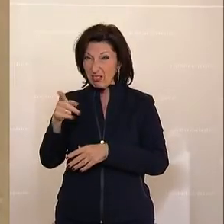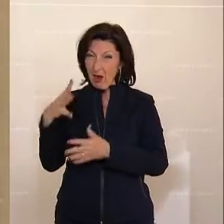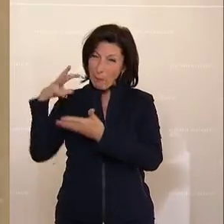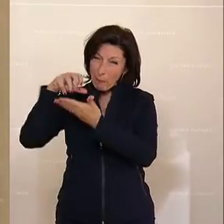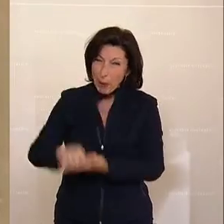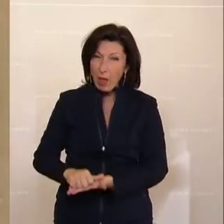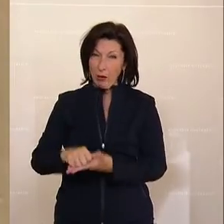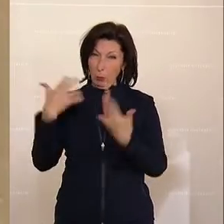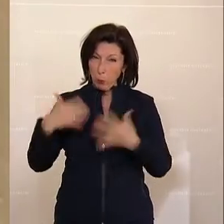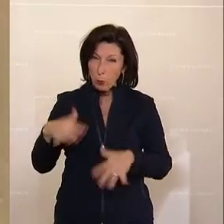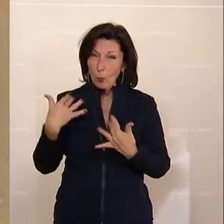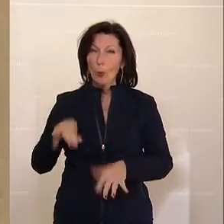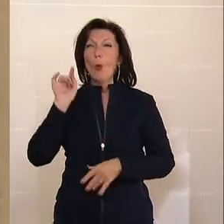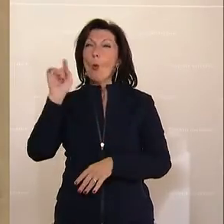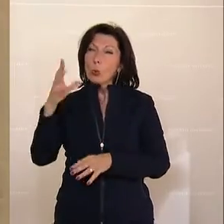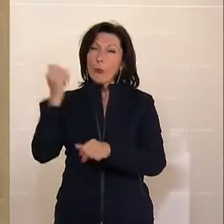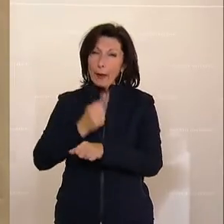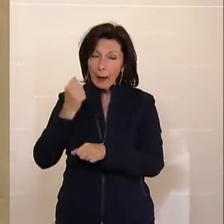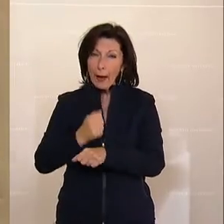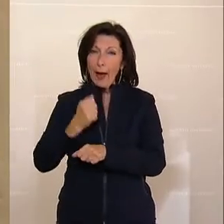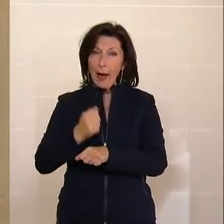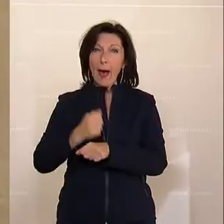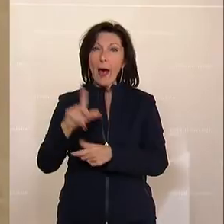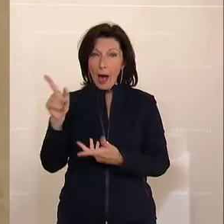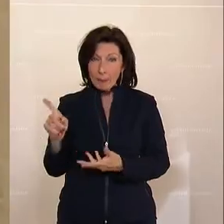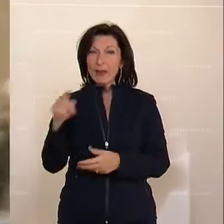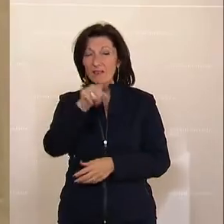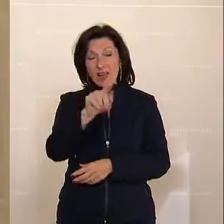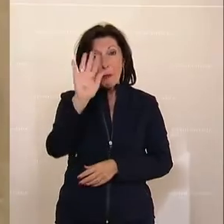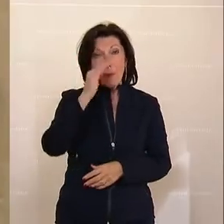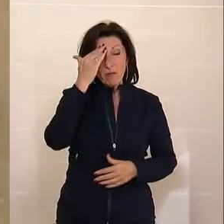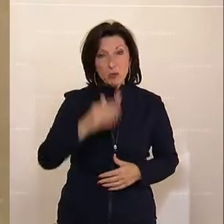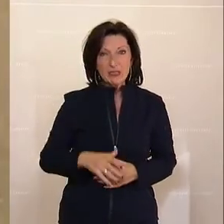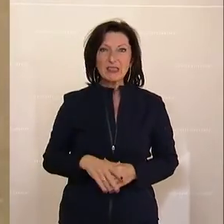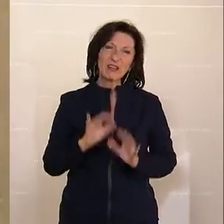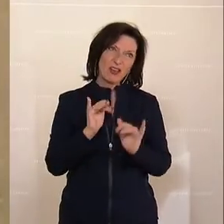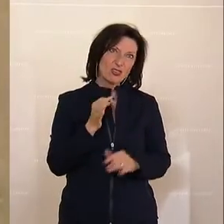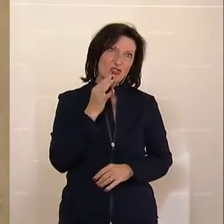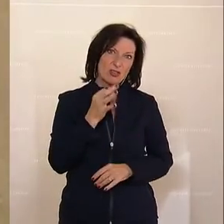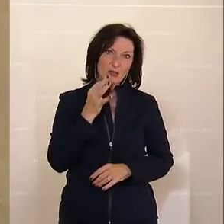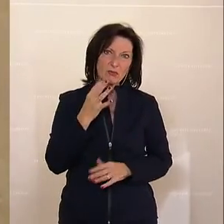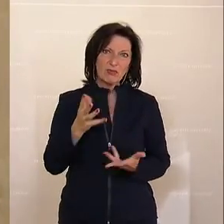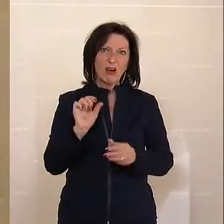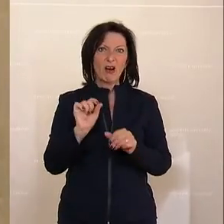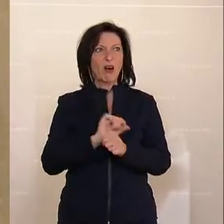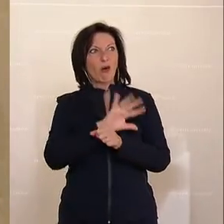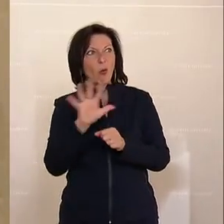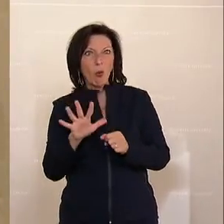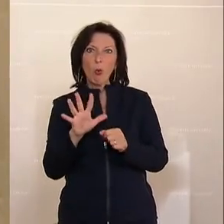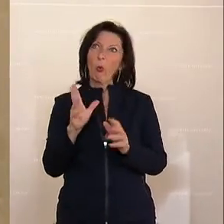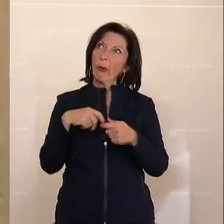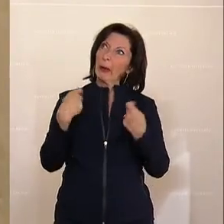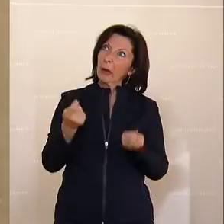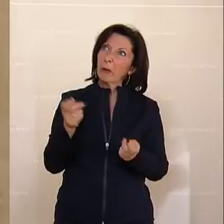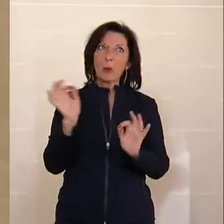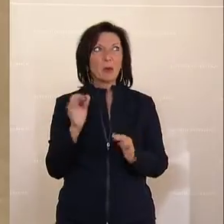und was die Arbeit dort heißt, dann würde vielleicht mancher nachdenken, der sagt, naja, eigentlich gibt es das über Corona überhaupt oder wie tun